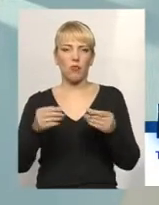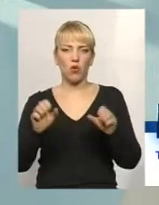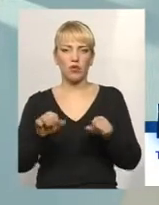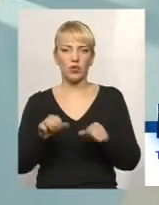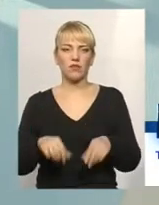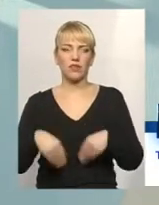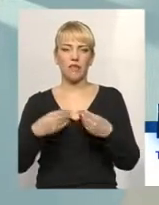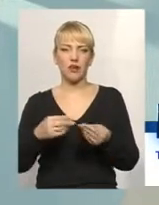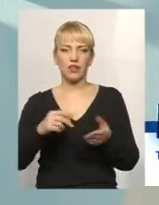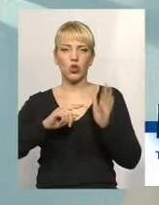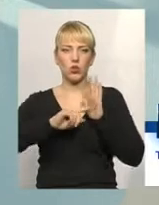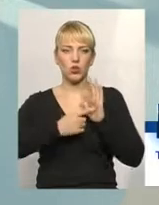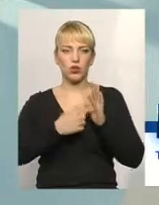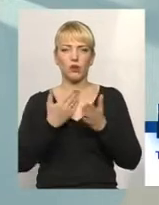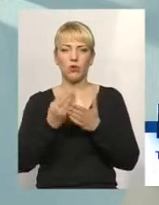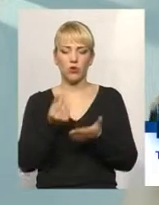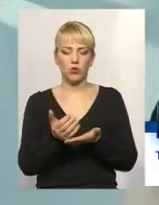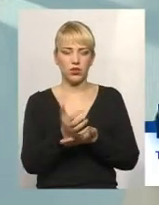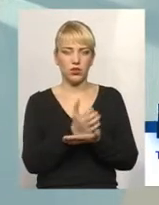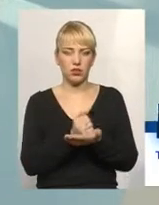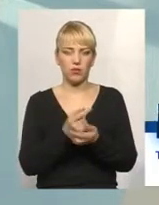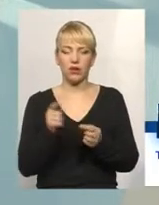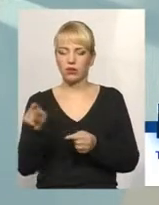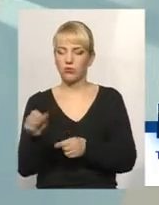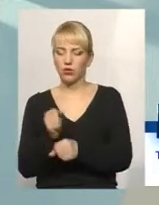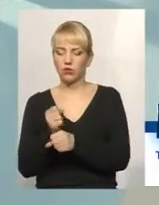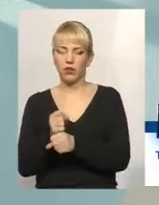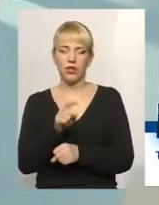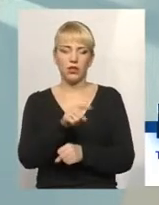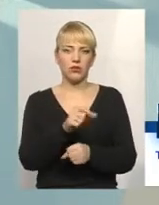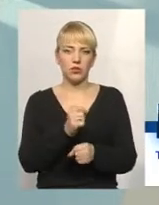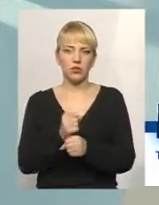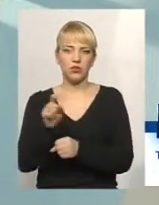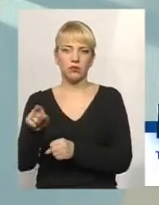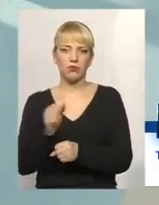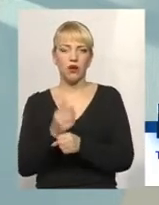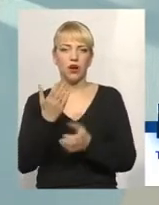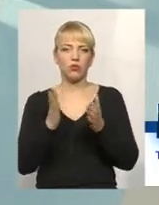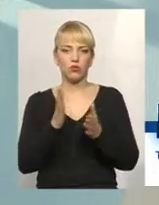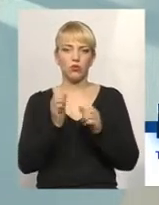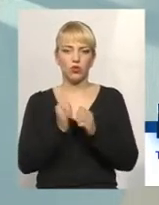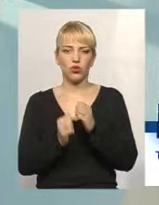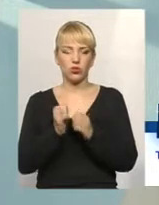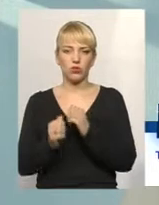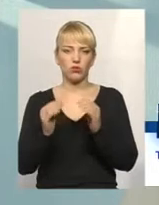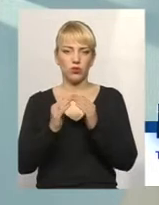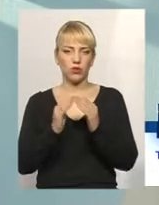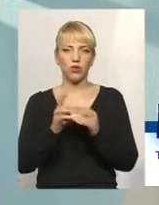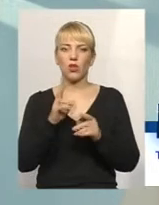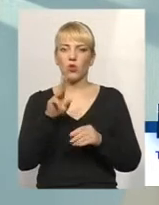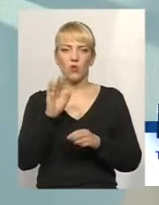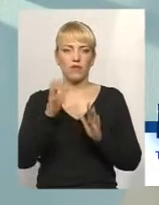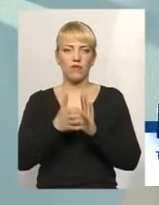точечно. Тобто, закумулювали кошти, там зробили, там зробили, там зробили. Тому що, якщо буде кожен будинок, вони просто не вистачать